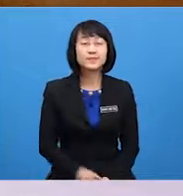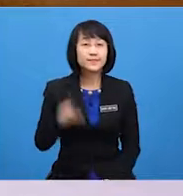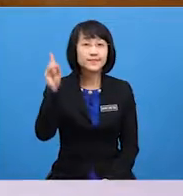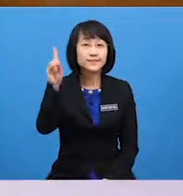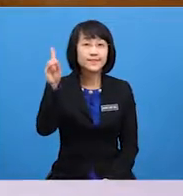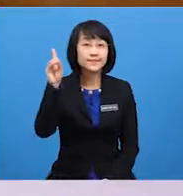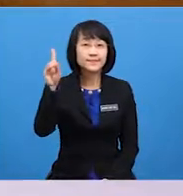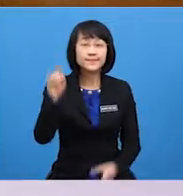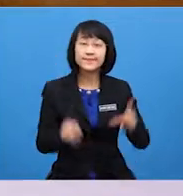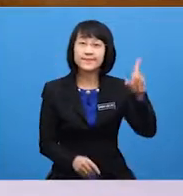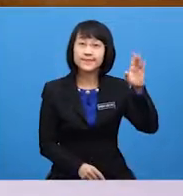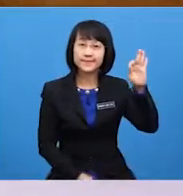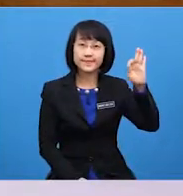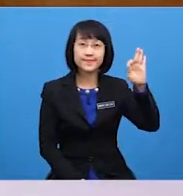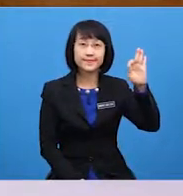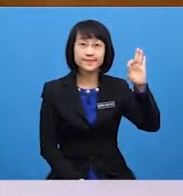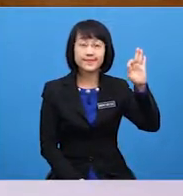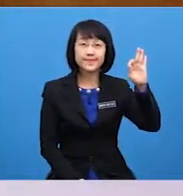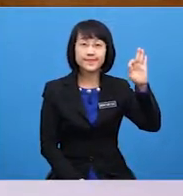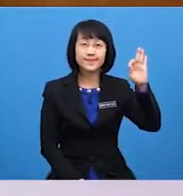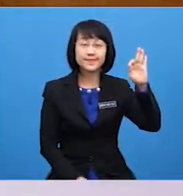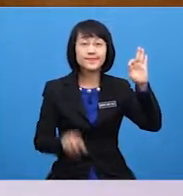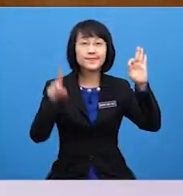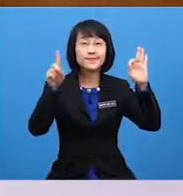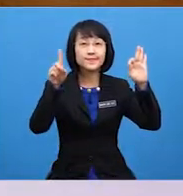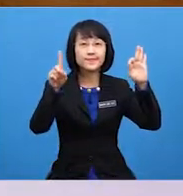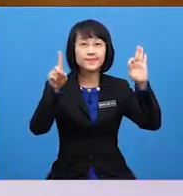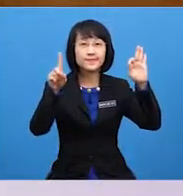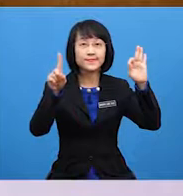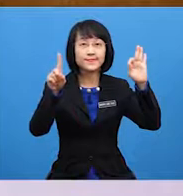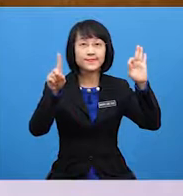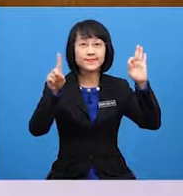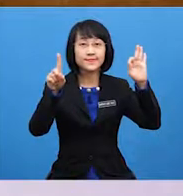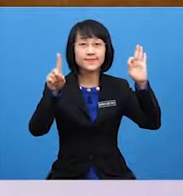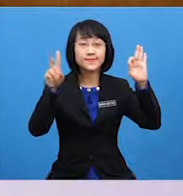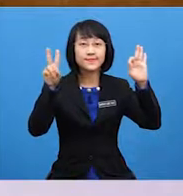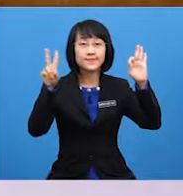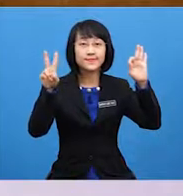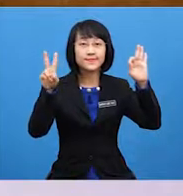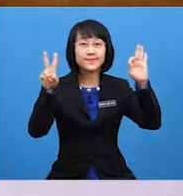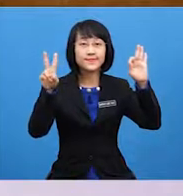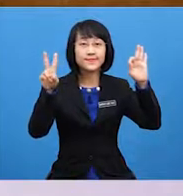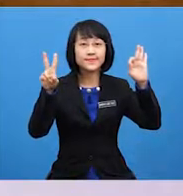for letter F is One Two